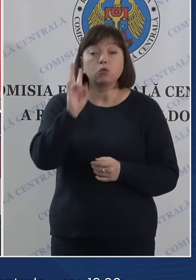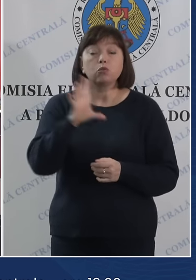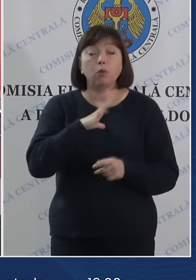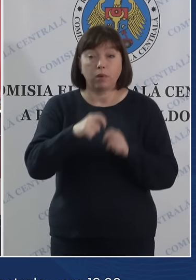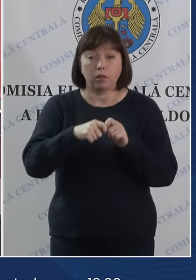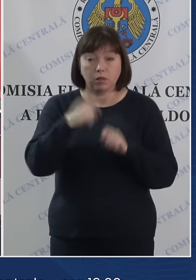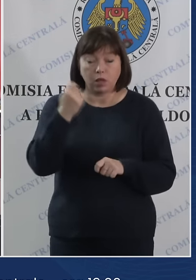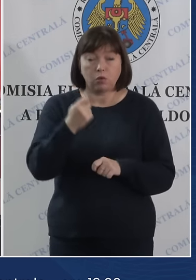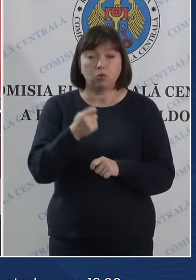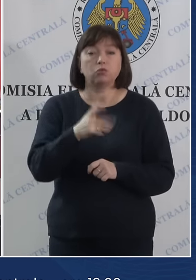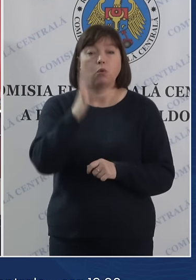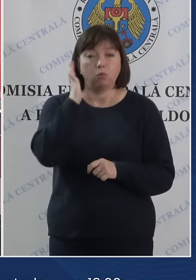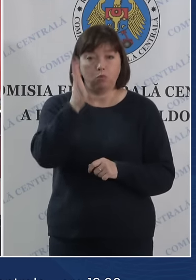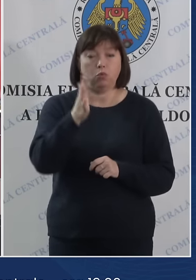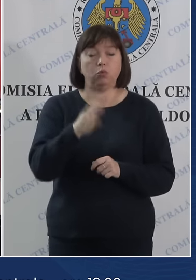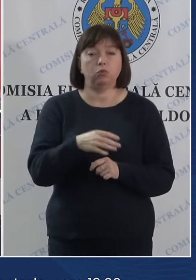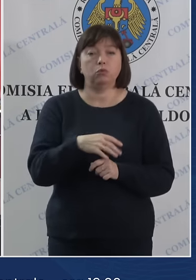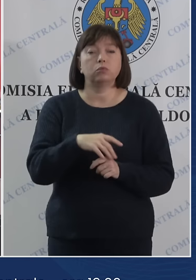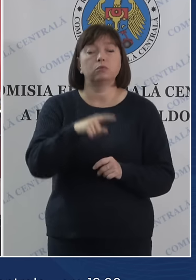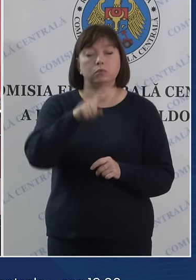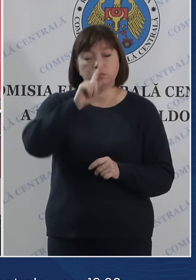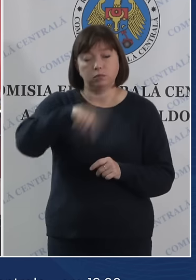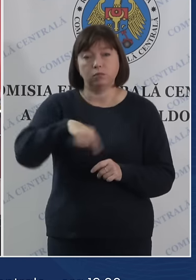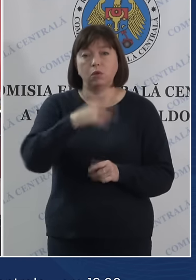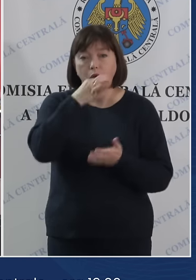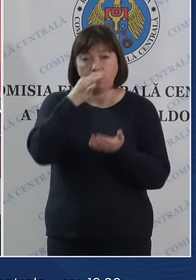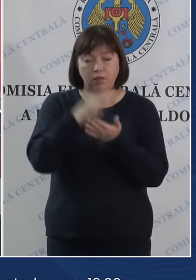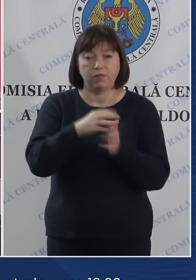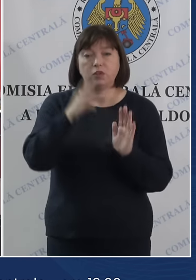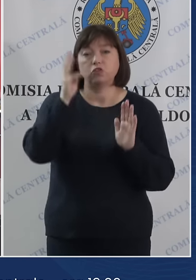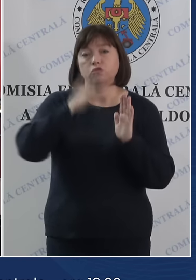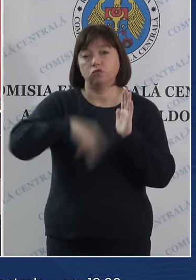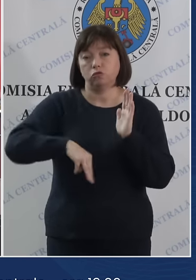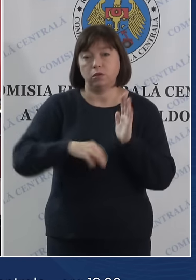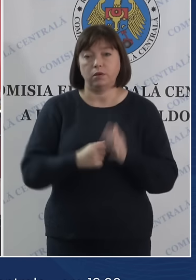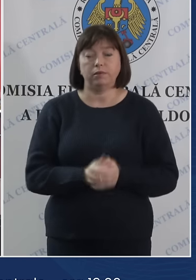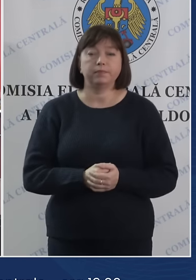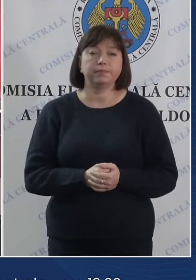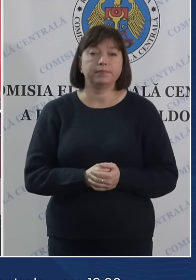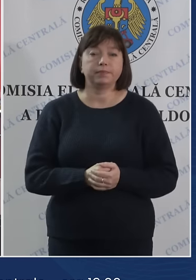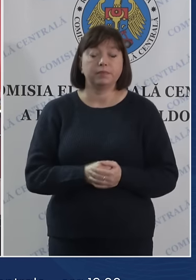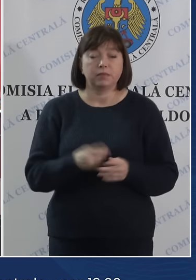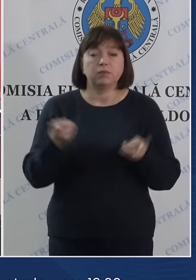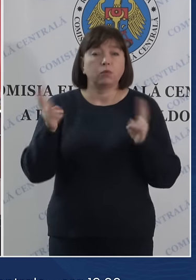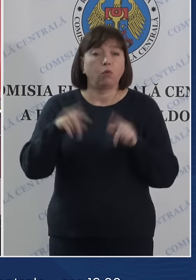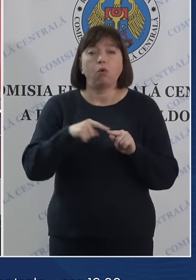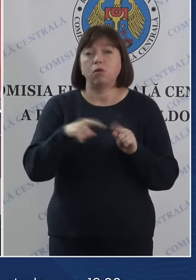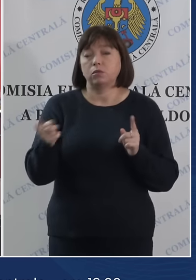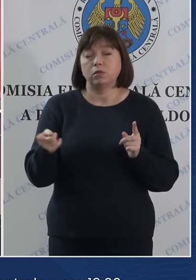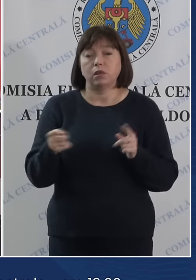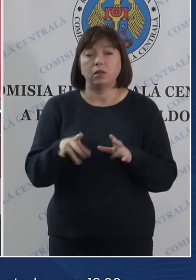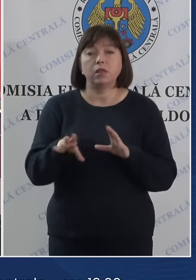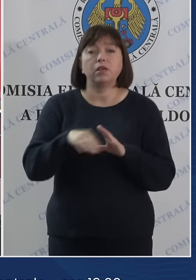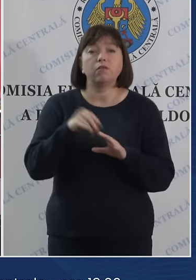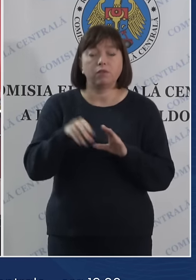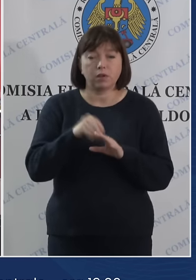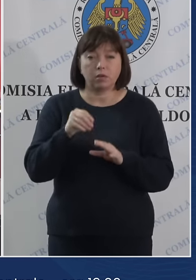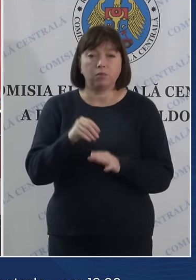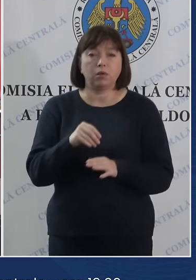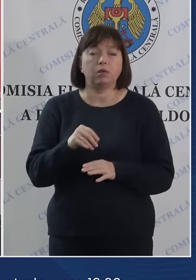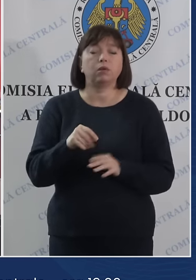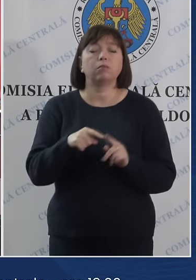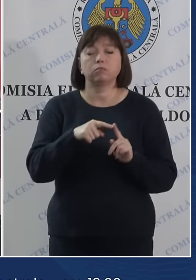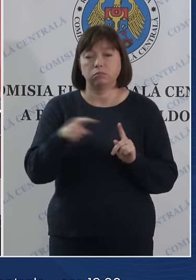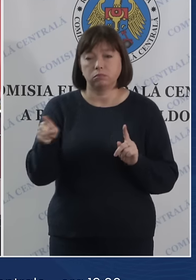contravenția vor fi trași la răspundere contravențională. În rest, alegerile în continuare